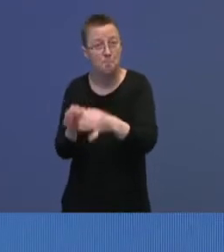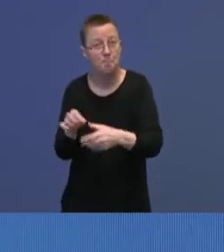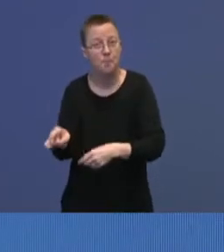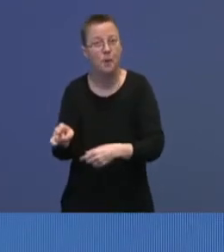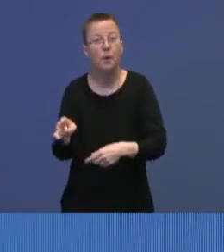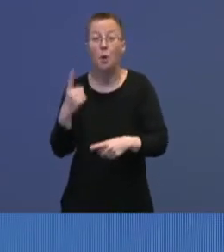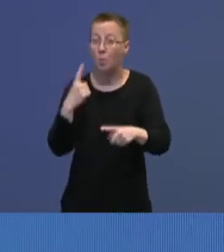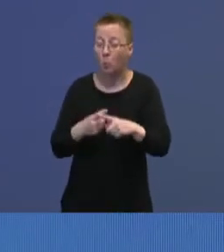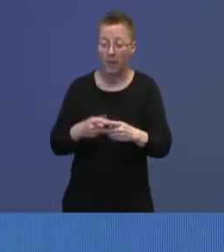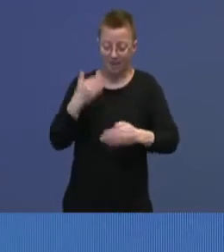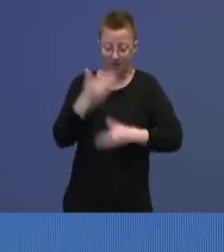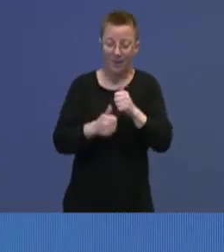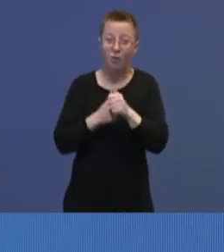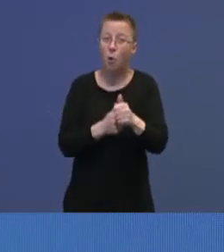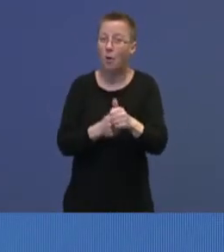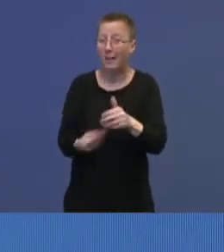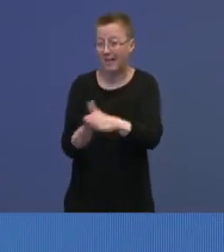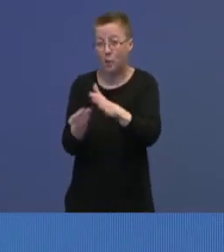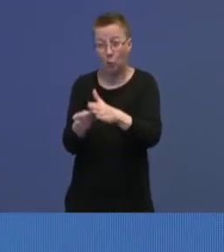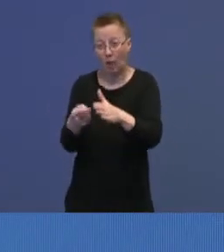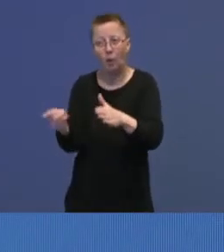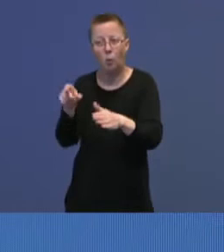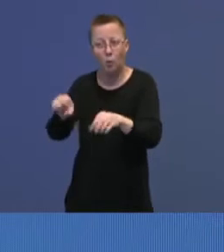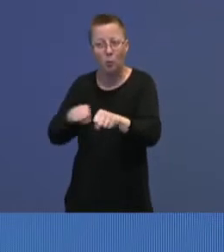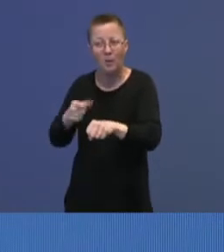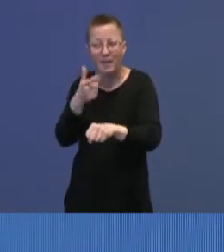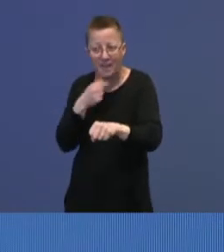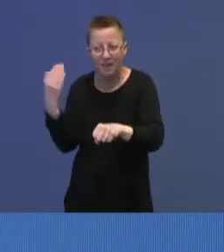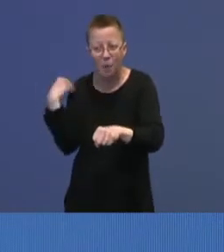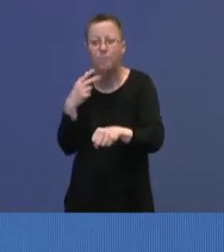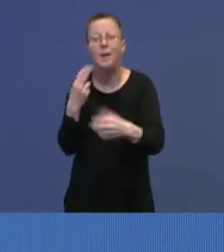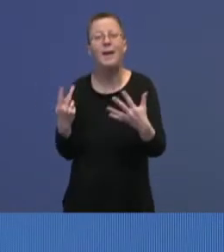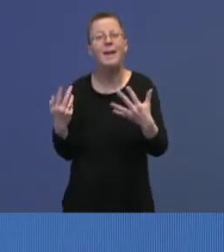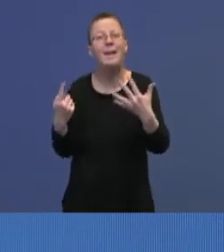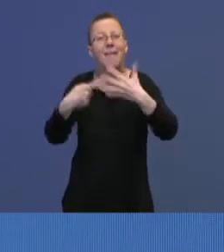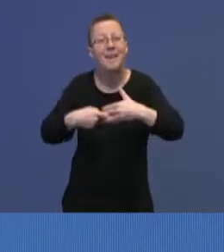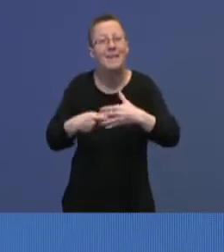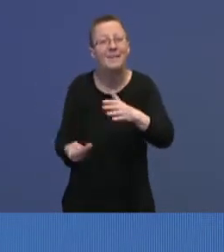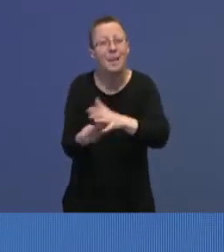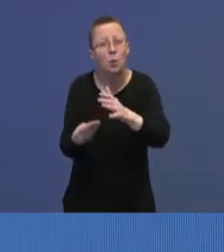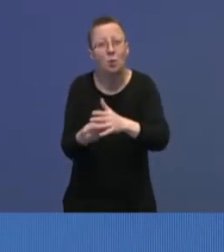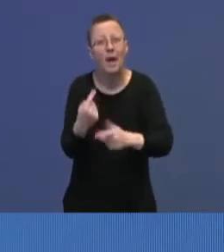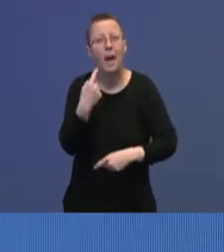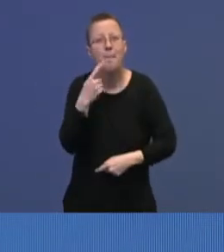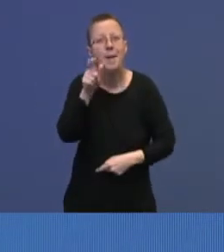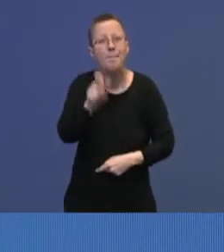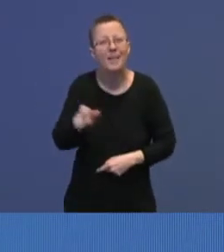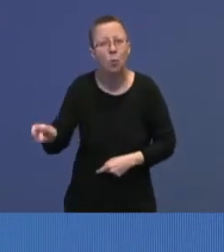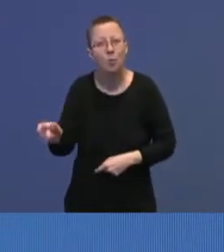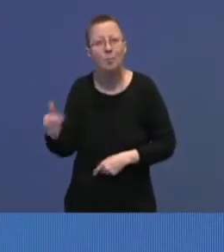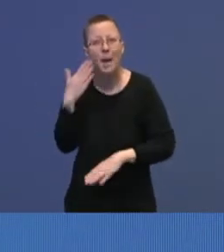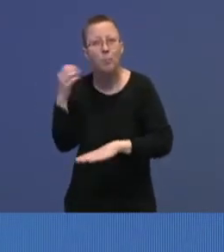Vi vil videreføre de tilskuddene kommunene kjenner fra før som integreringstilskuddet. Det er per person som